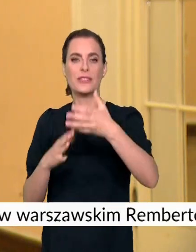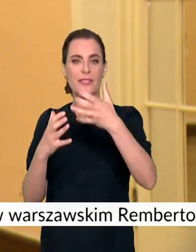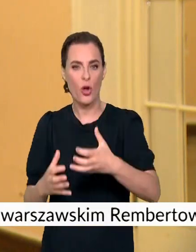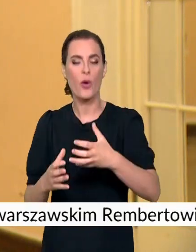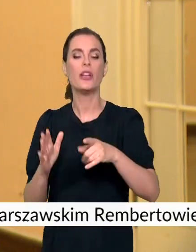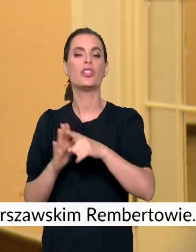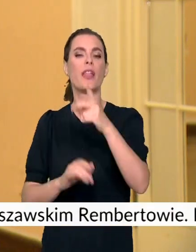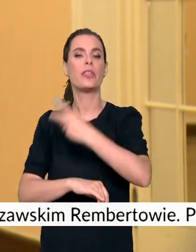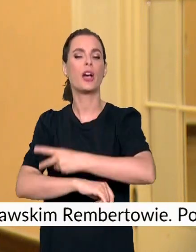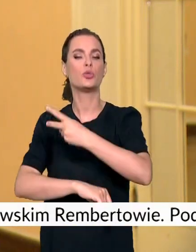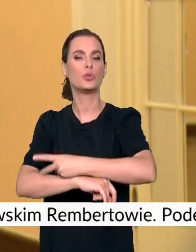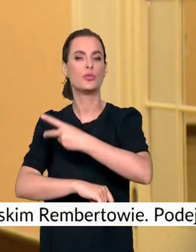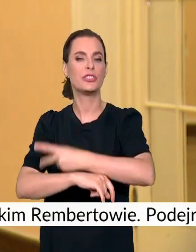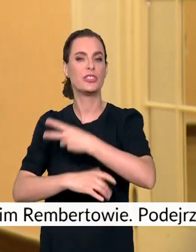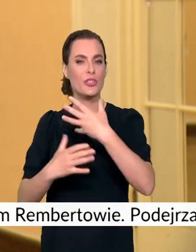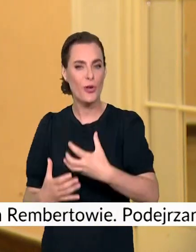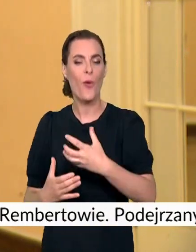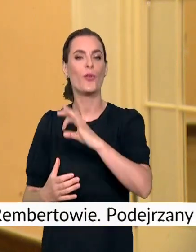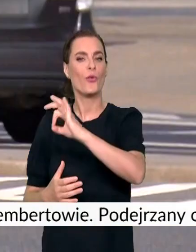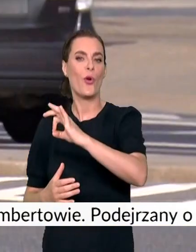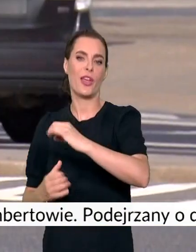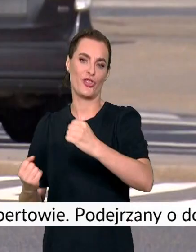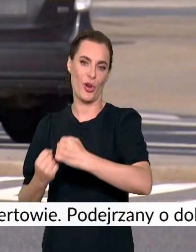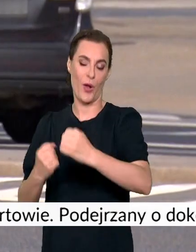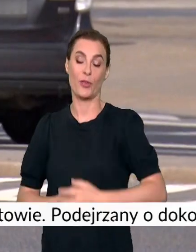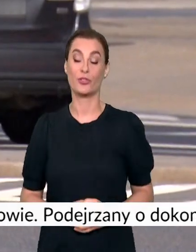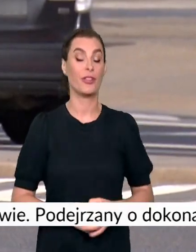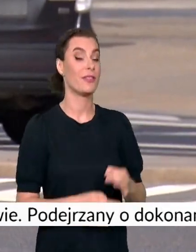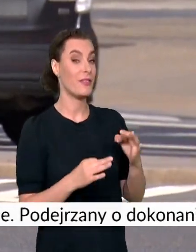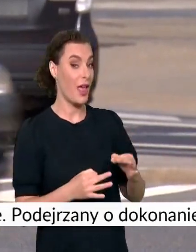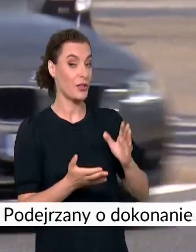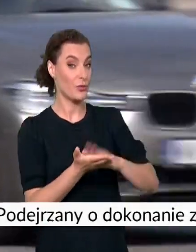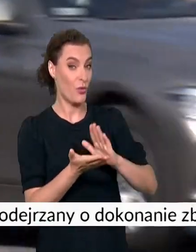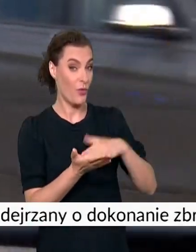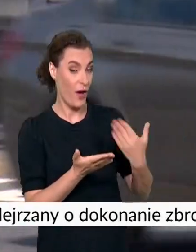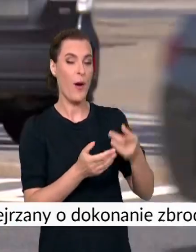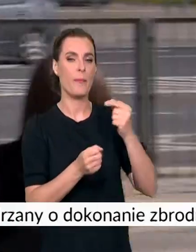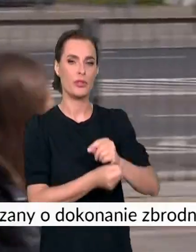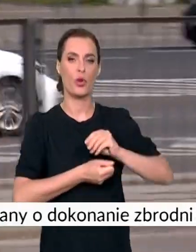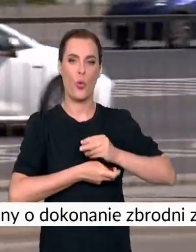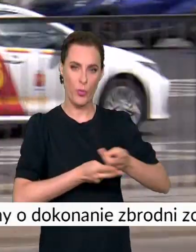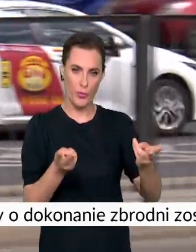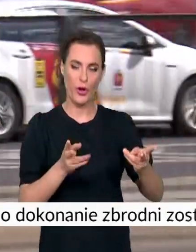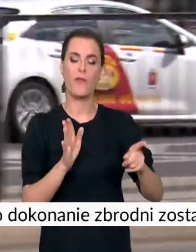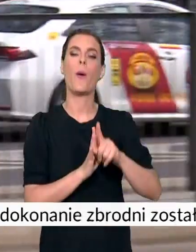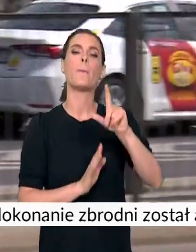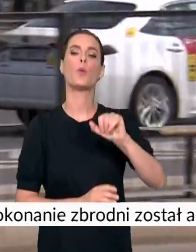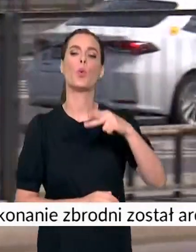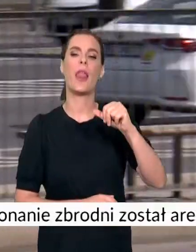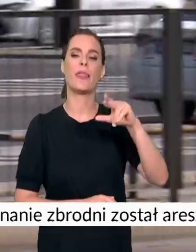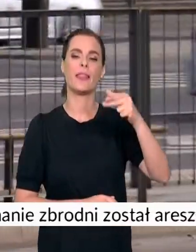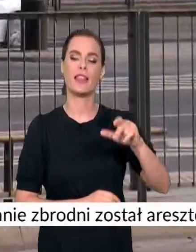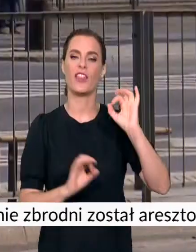mają taksówkarze prowadzić swoją działalność. Teraz uchwała musi zostać opublikowana w Biuletynie Informacji